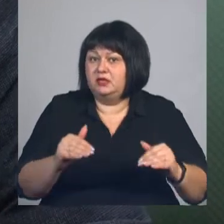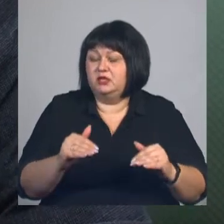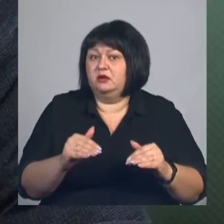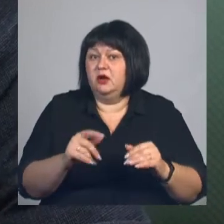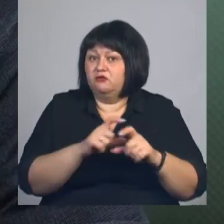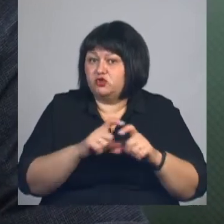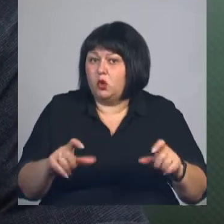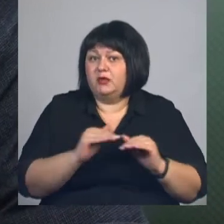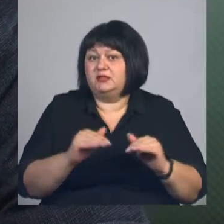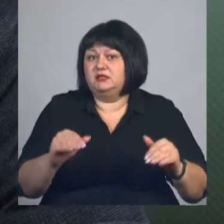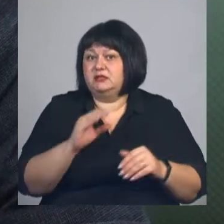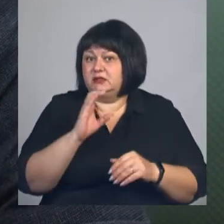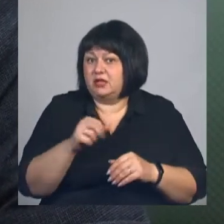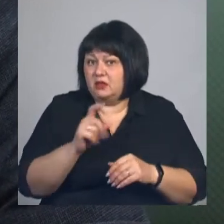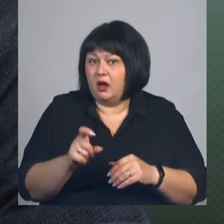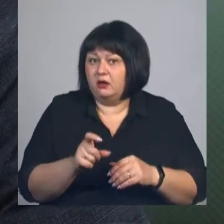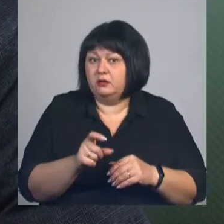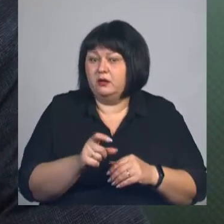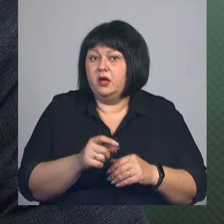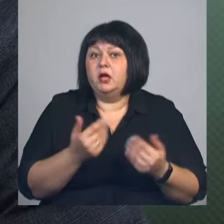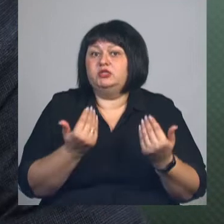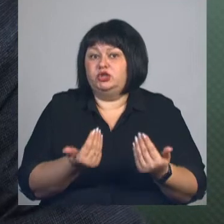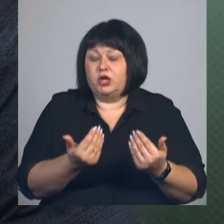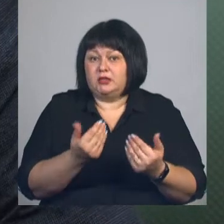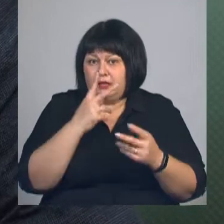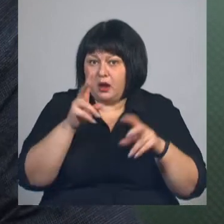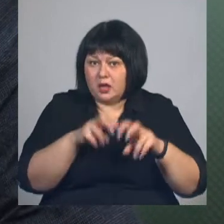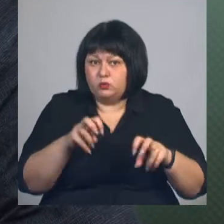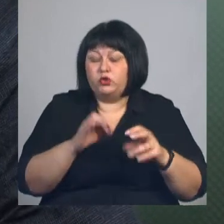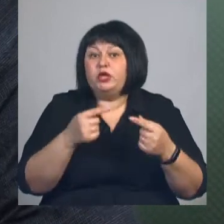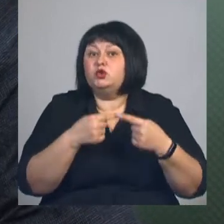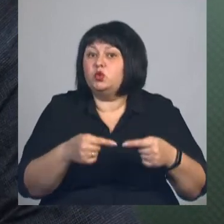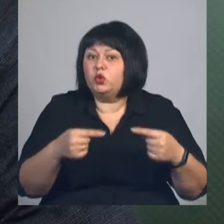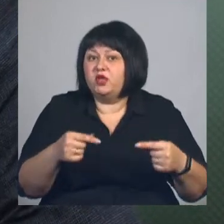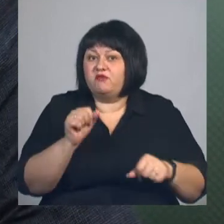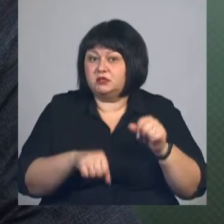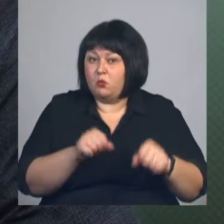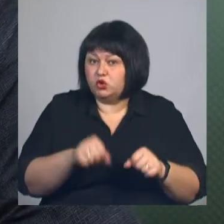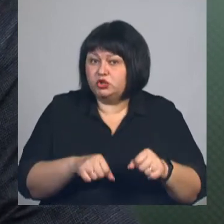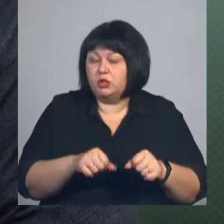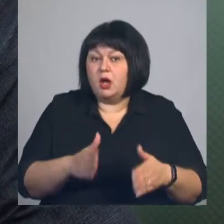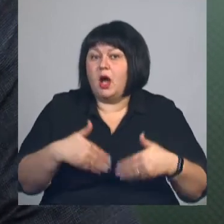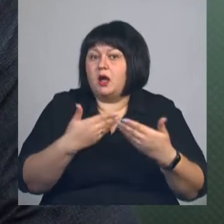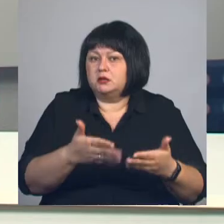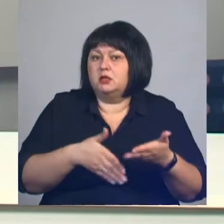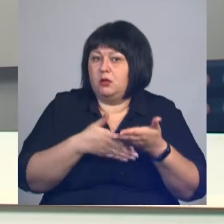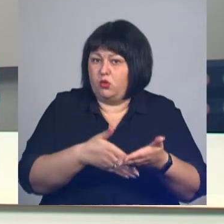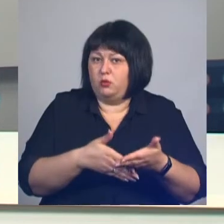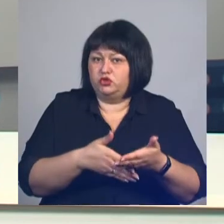школах. Поэтому сейчас рассматриваем другие возможности оказания помощи.